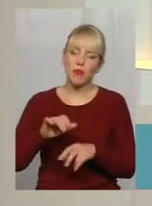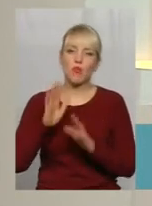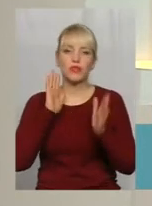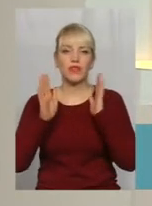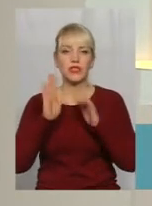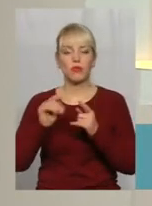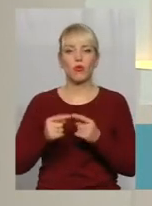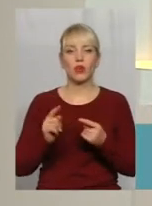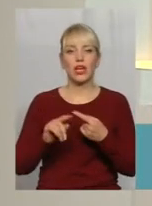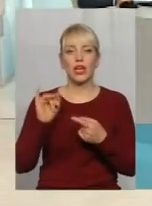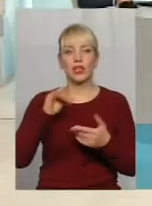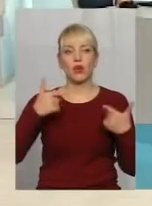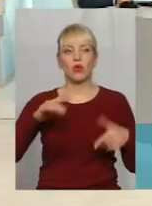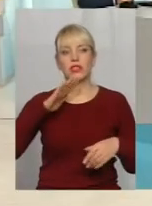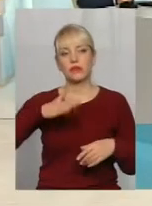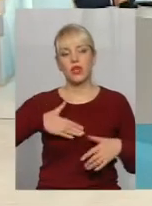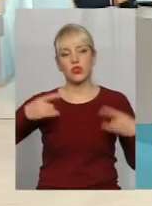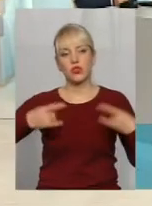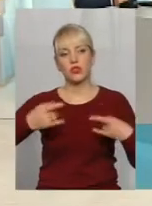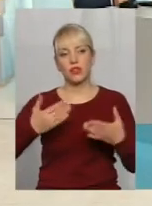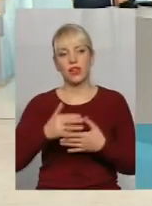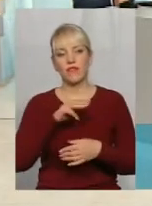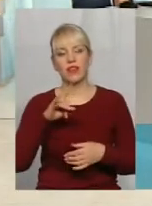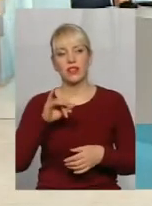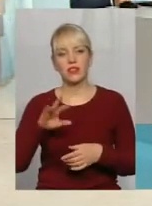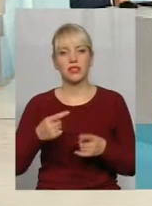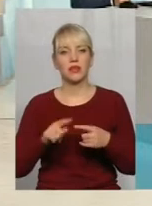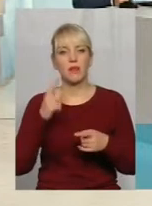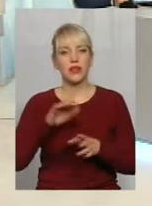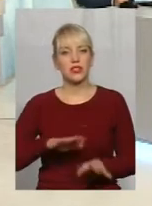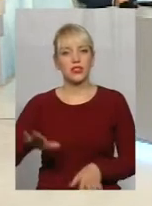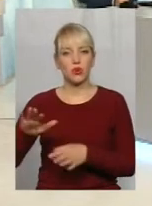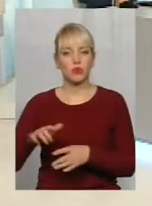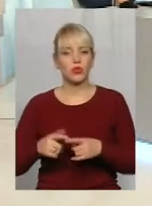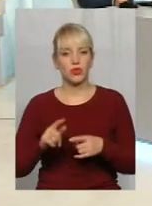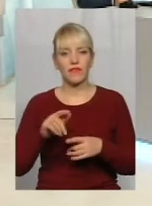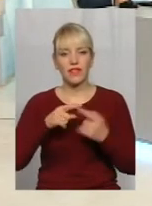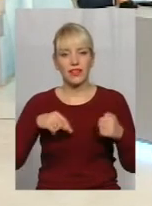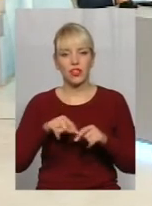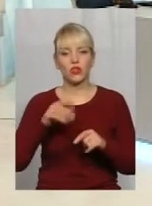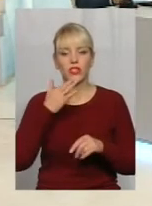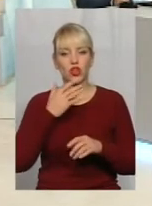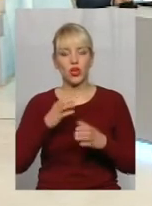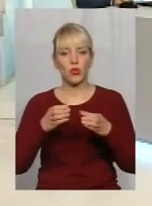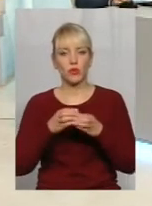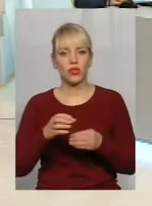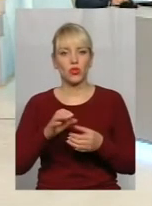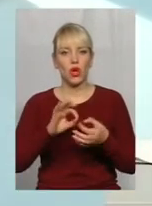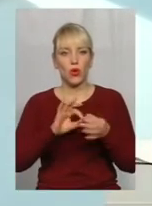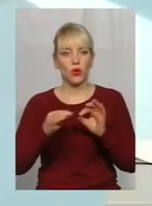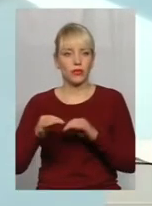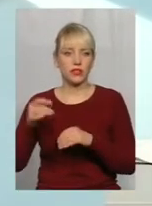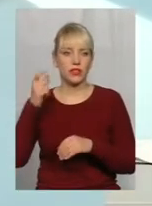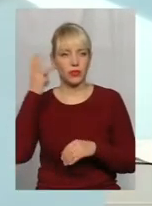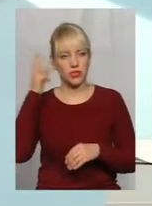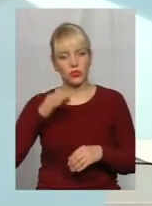студію. Ну, а гостем нашої студії сьогодні є Віктор Флентін, перший заступник голови відділення Національного олімпійського комітету України в Хмельницькій області. Вітаю вас,